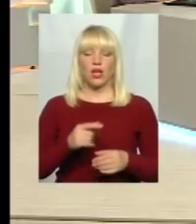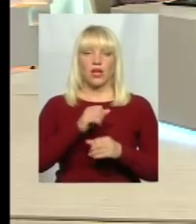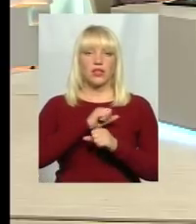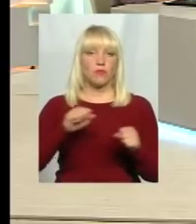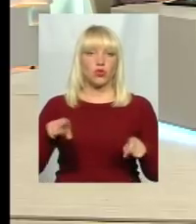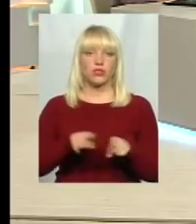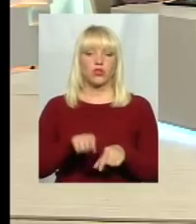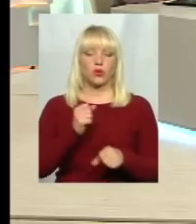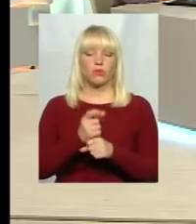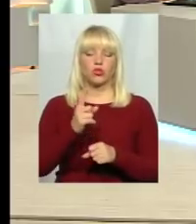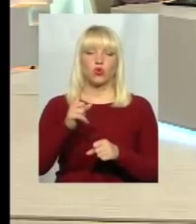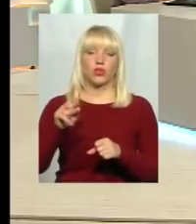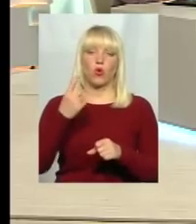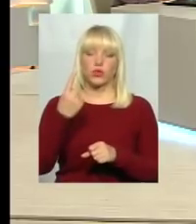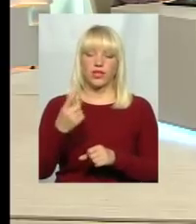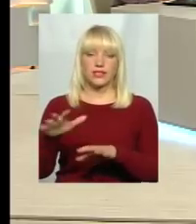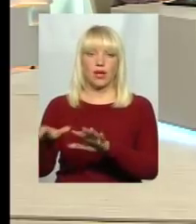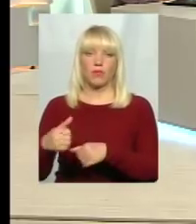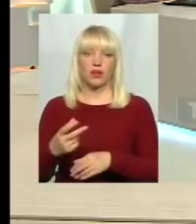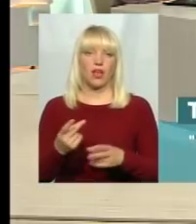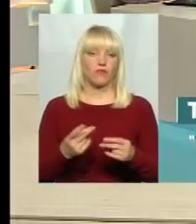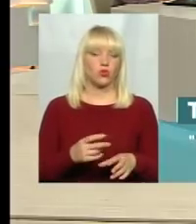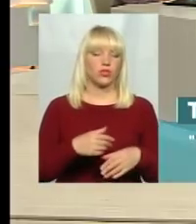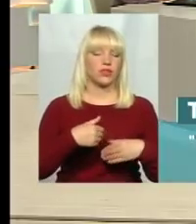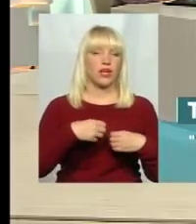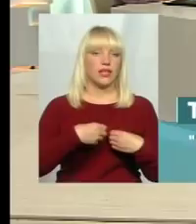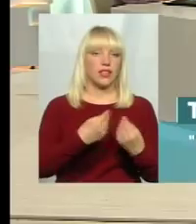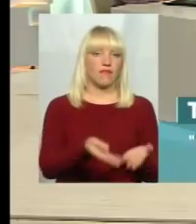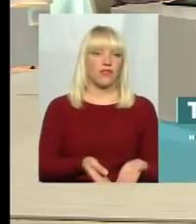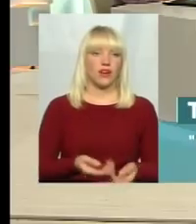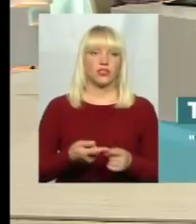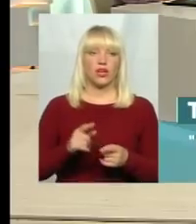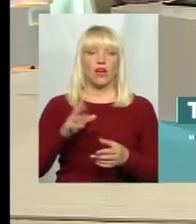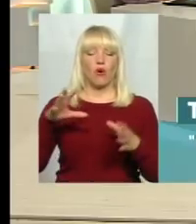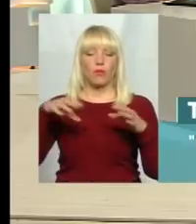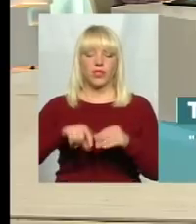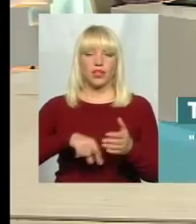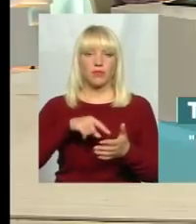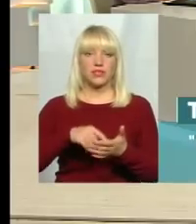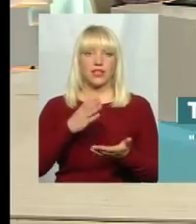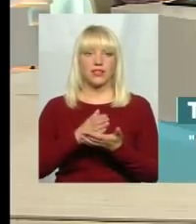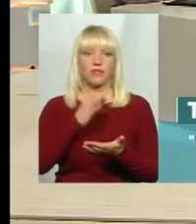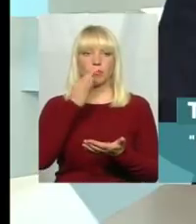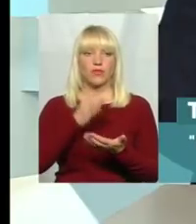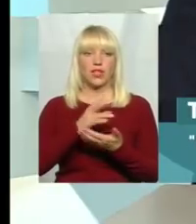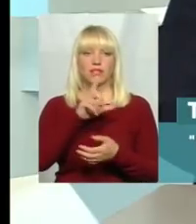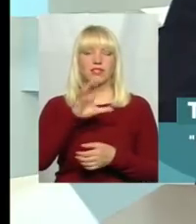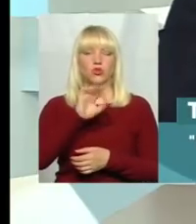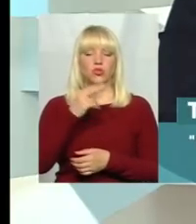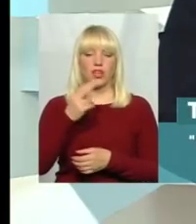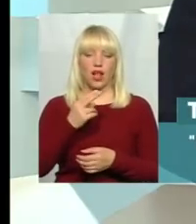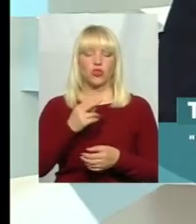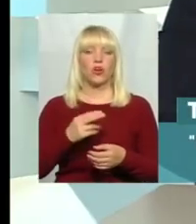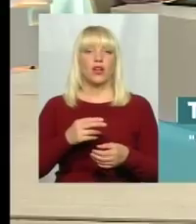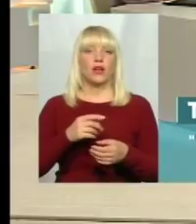давати. Ні, подожіте, міста, об'єднані громади отримали відповідальність за освіту, за медицинну, соціальний захист. А за що відповідає